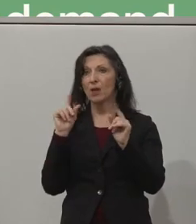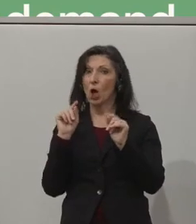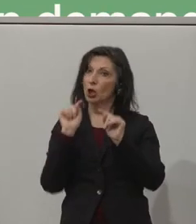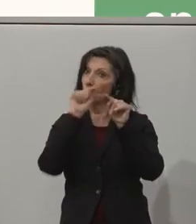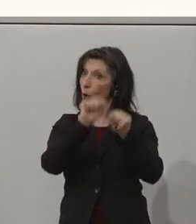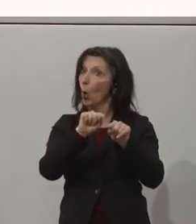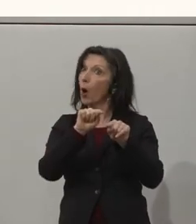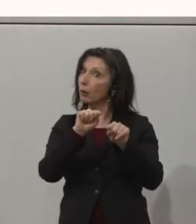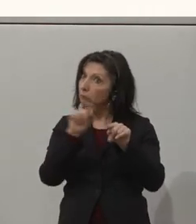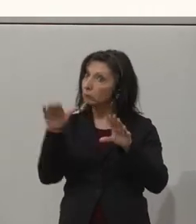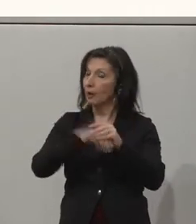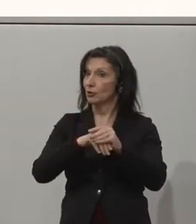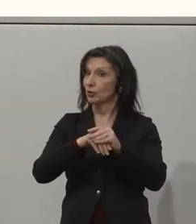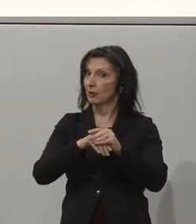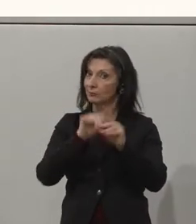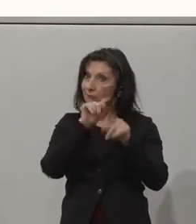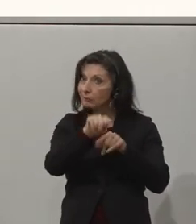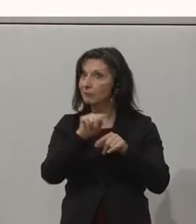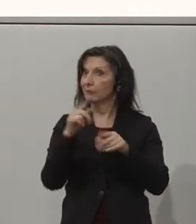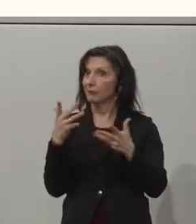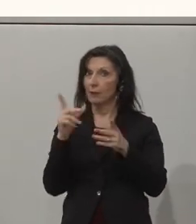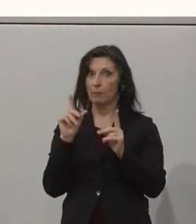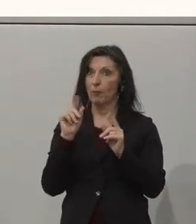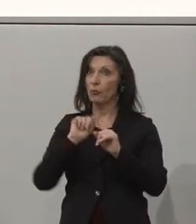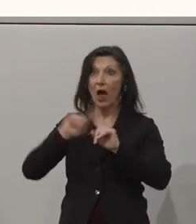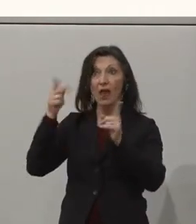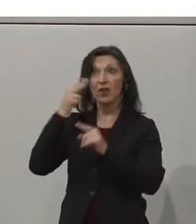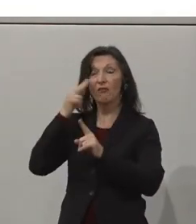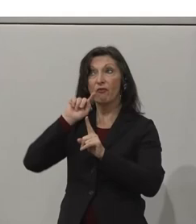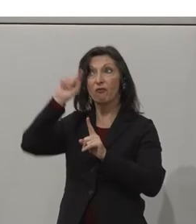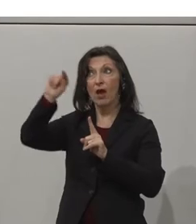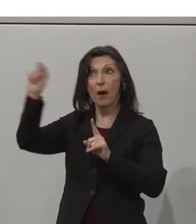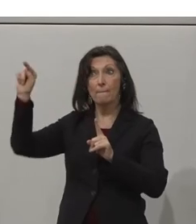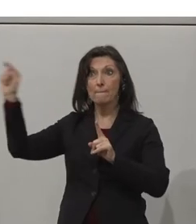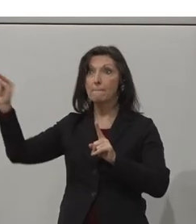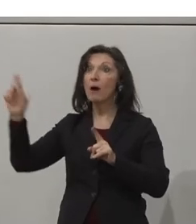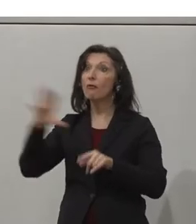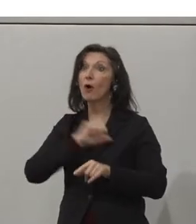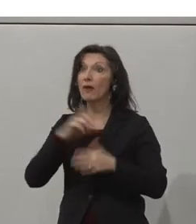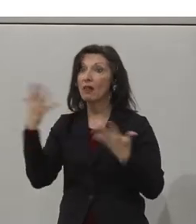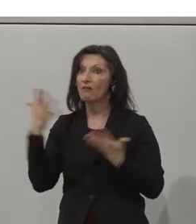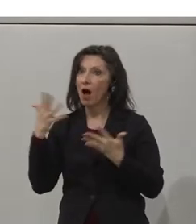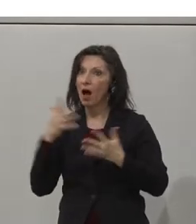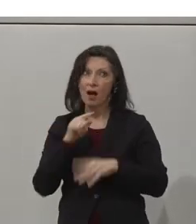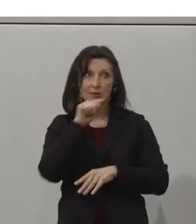It's a true and trusted process to build better products. How does Fable work?